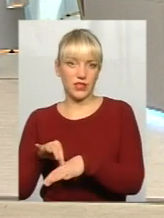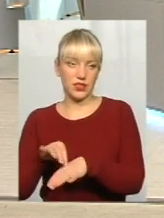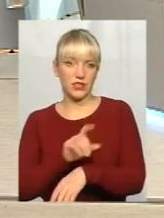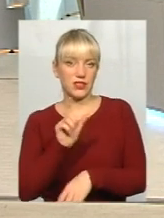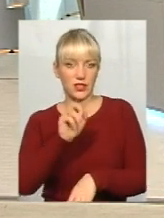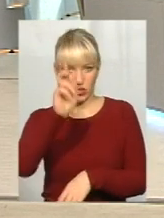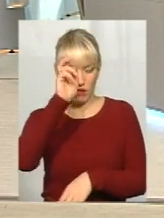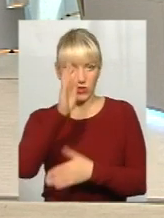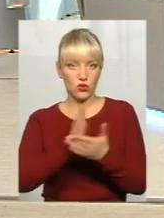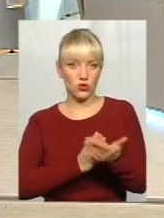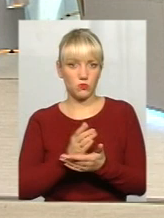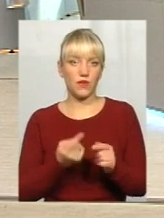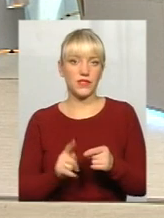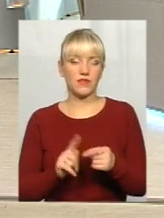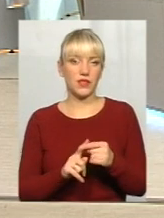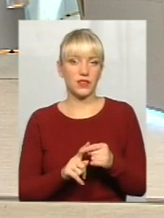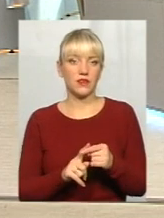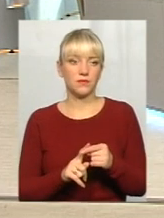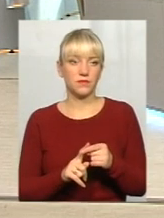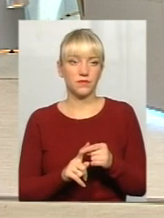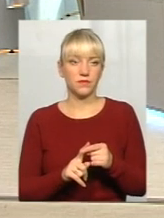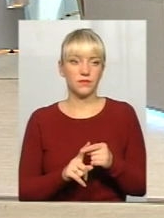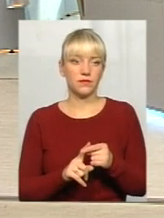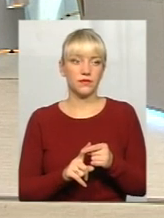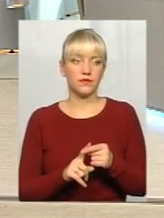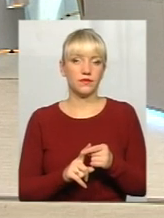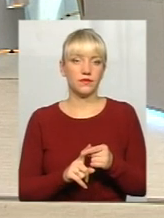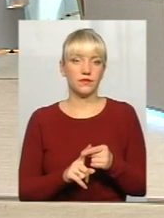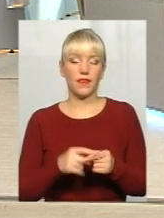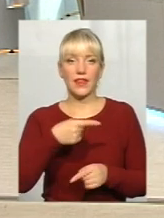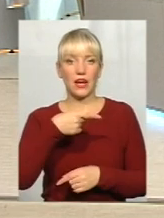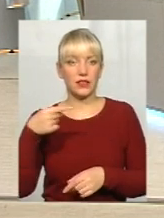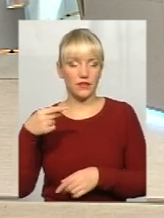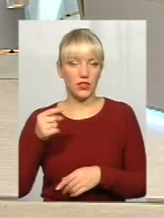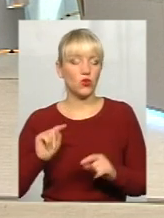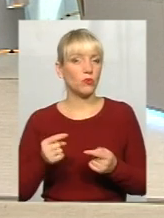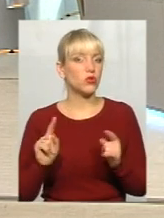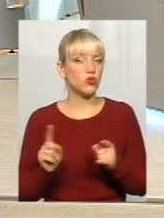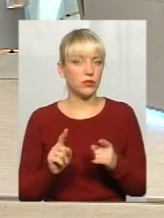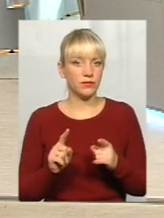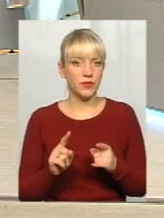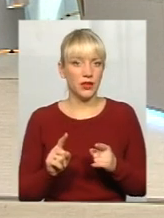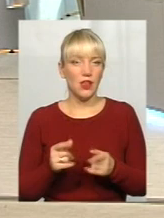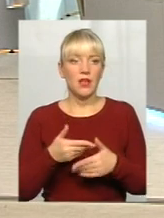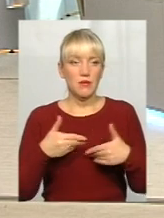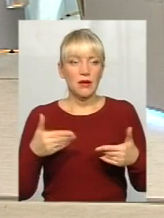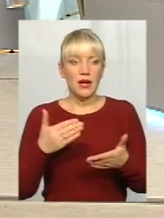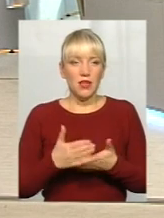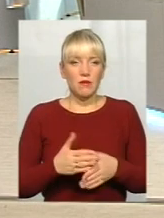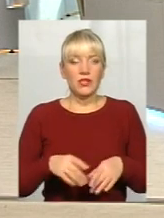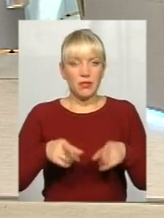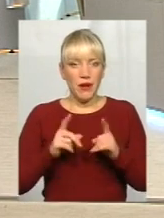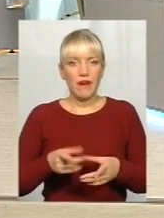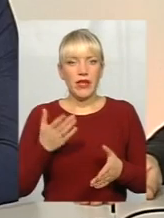державних службовців, він якраз абсолютно звичайно негативний. Тому що ми маємо справді,